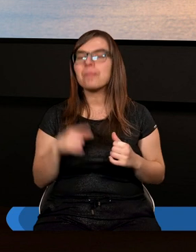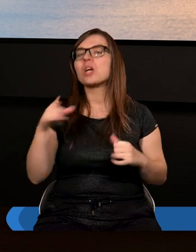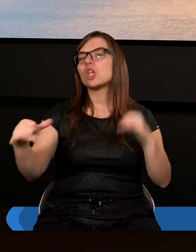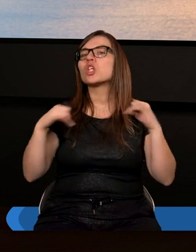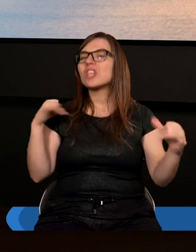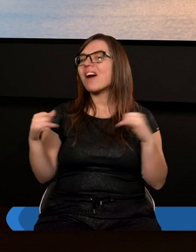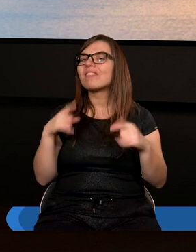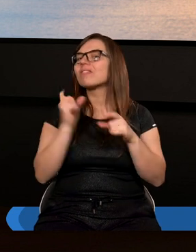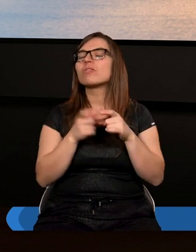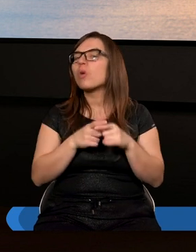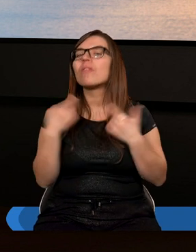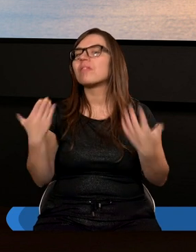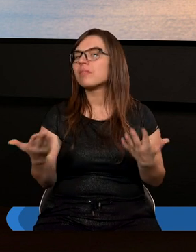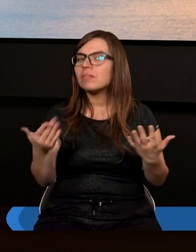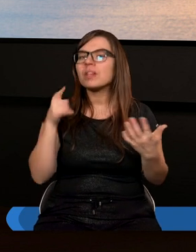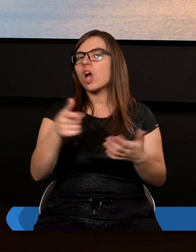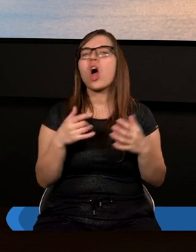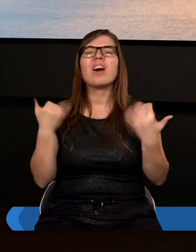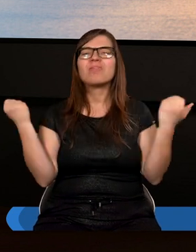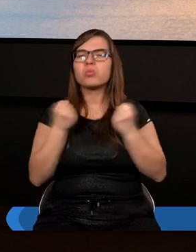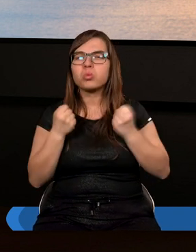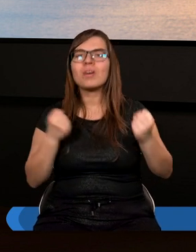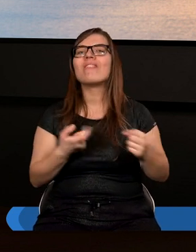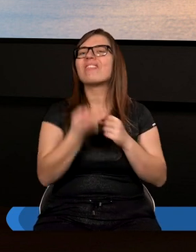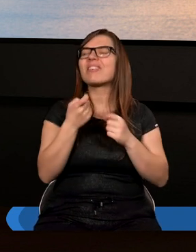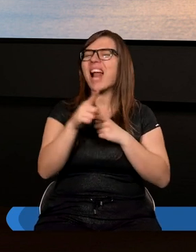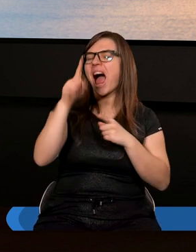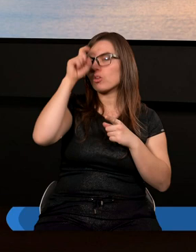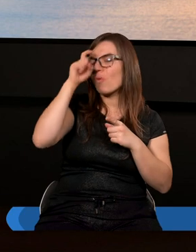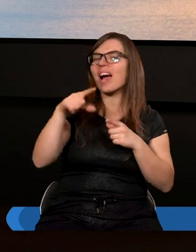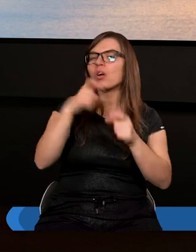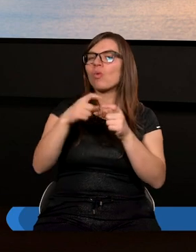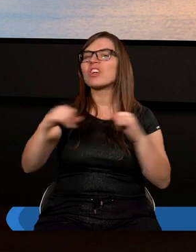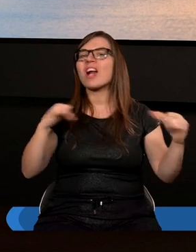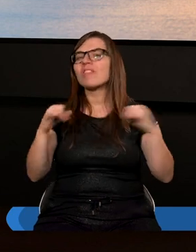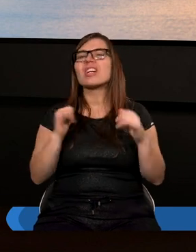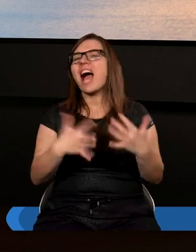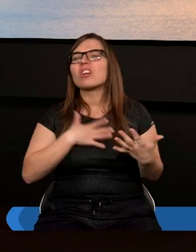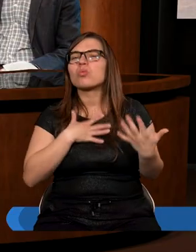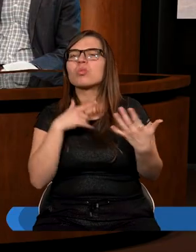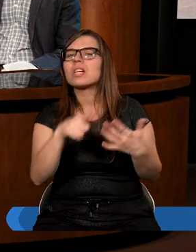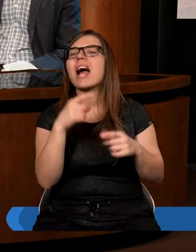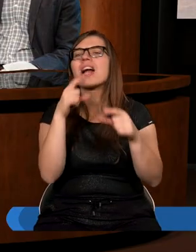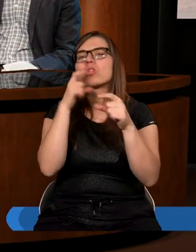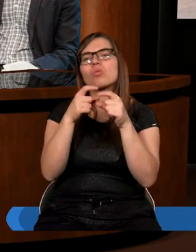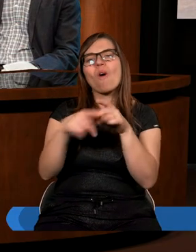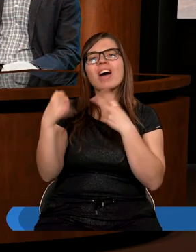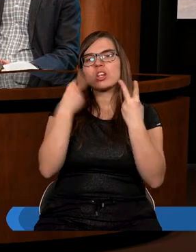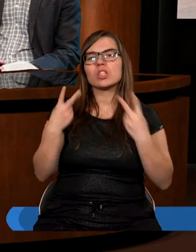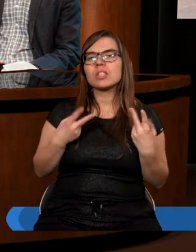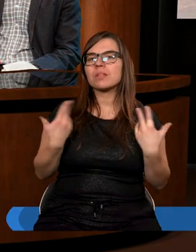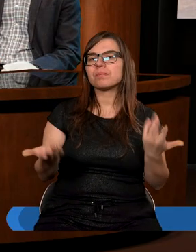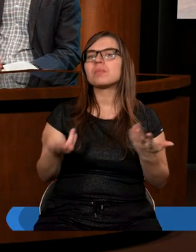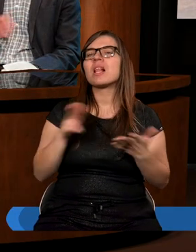jawi się jako ogromne wyzwanie dla człowieka, prawda? Jak czujecie się czytając te słowa? Na początku